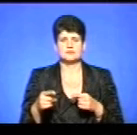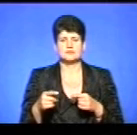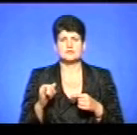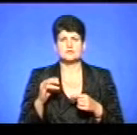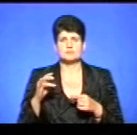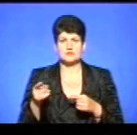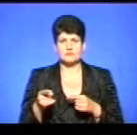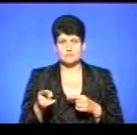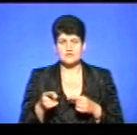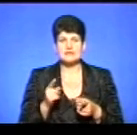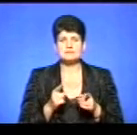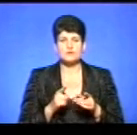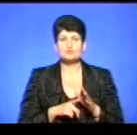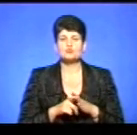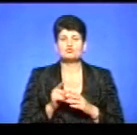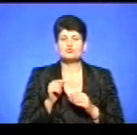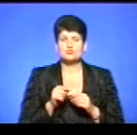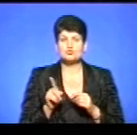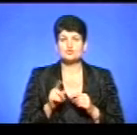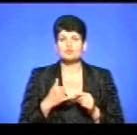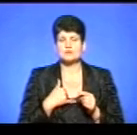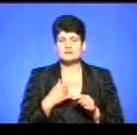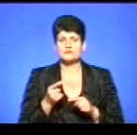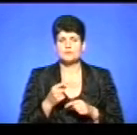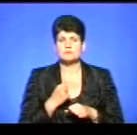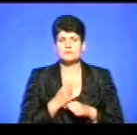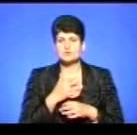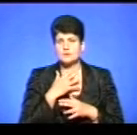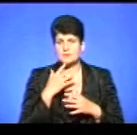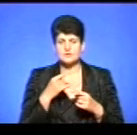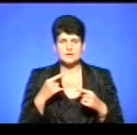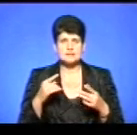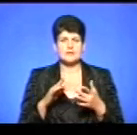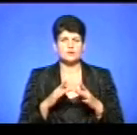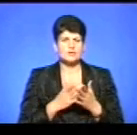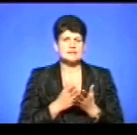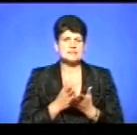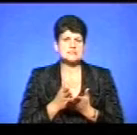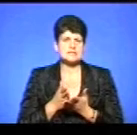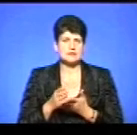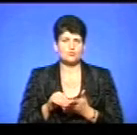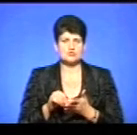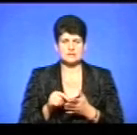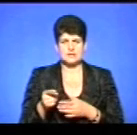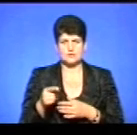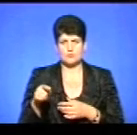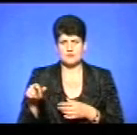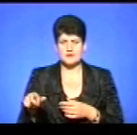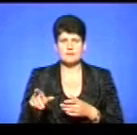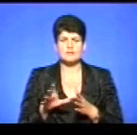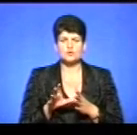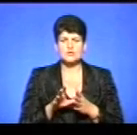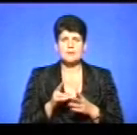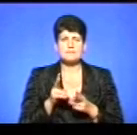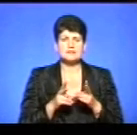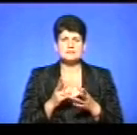Ну, справді, я розпочну з того, що в нас в Тернополі працюють дуже багато різних електронних сервісів для участі самих громадян, і електронні петиції є